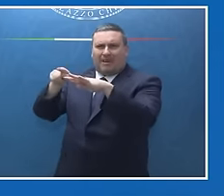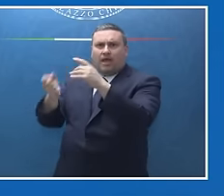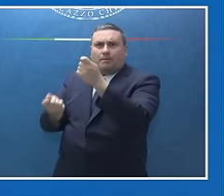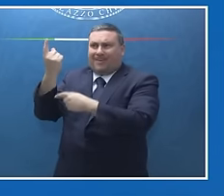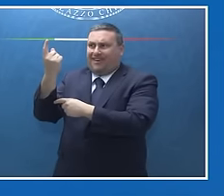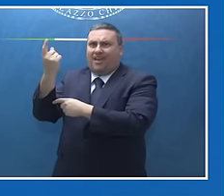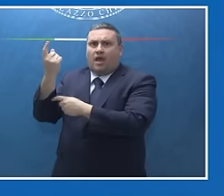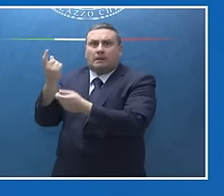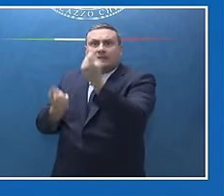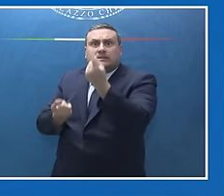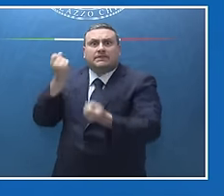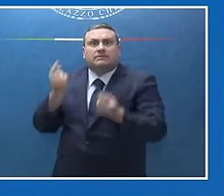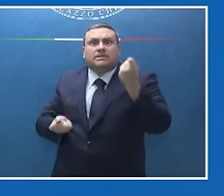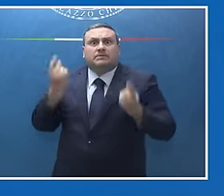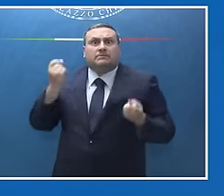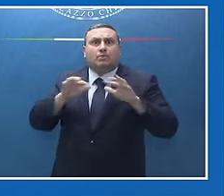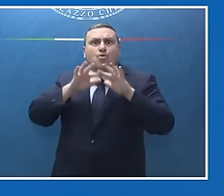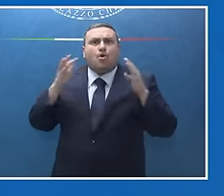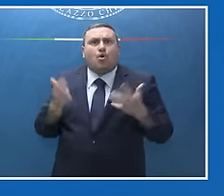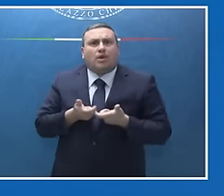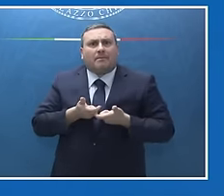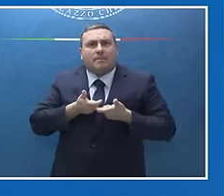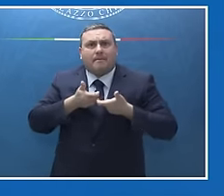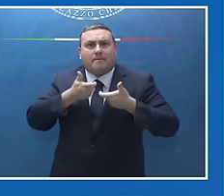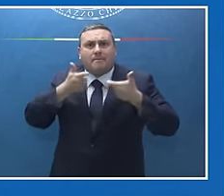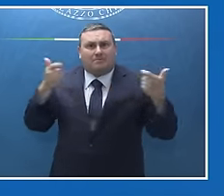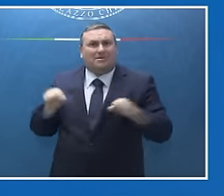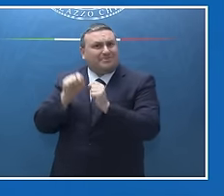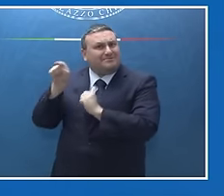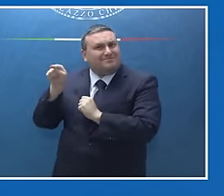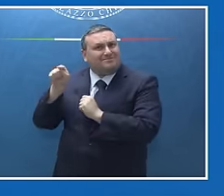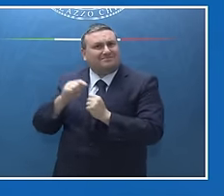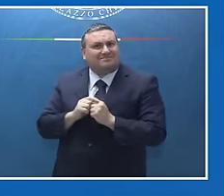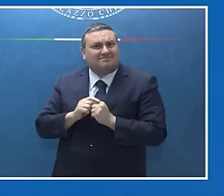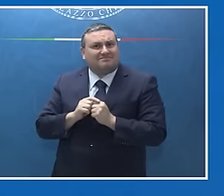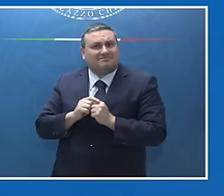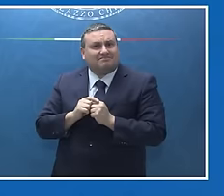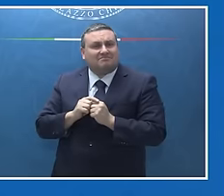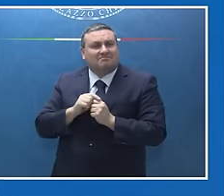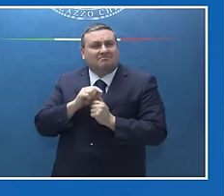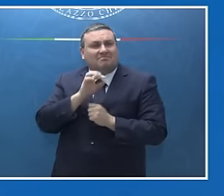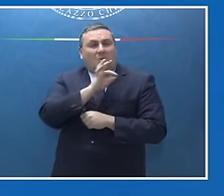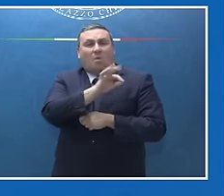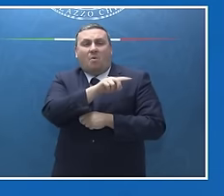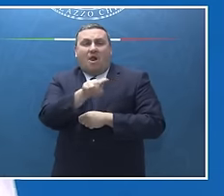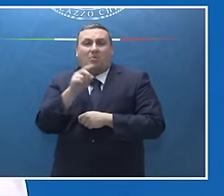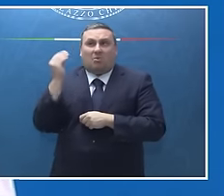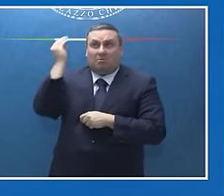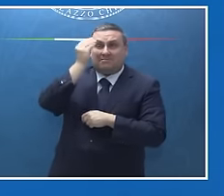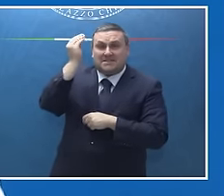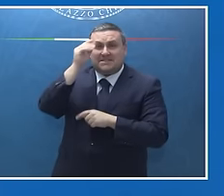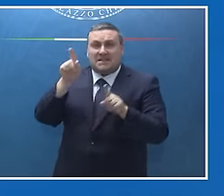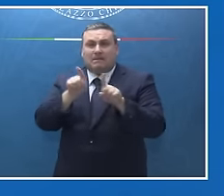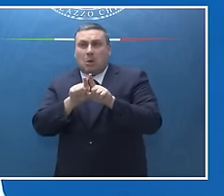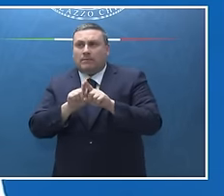mondo continuano a moltiplicarsi. Differentemente da quanto qualcuno sperava o da quanto qualcuno preconizzava,